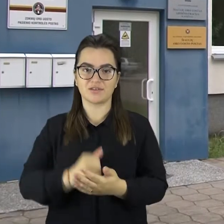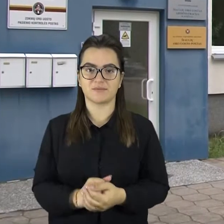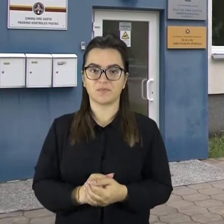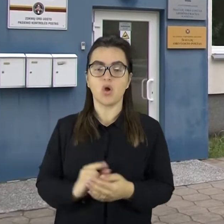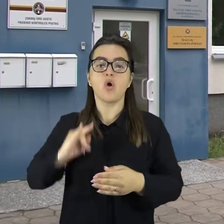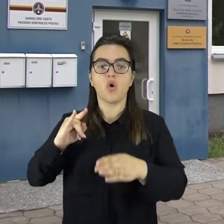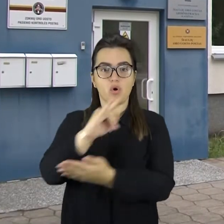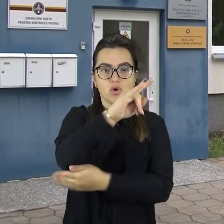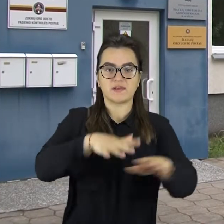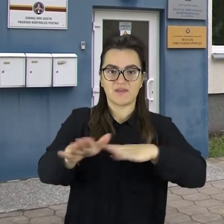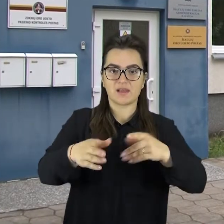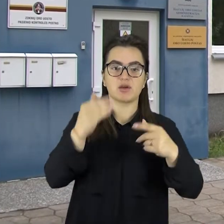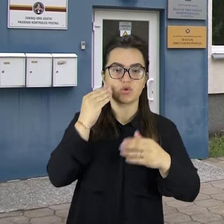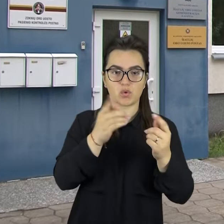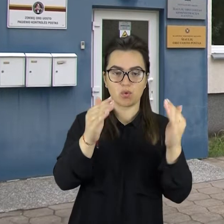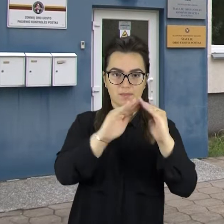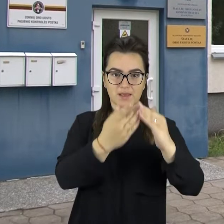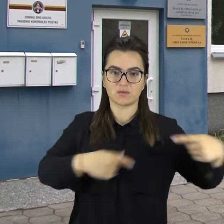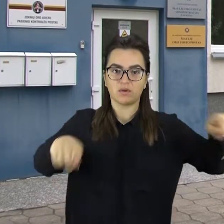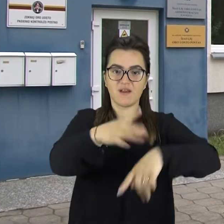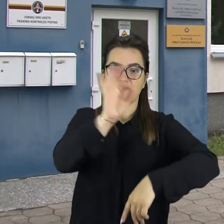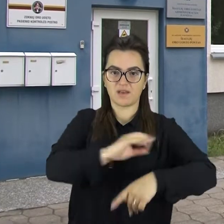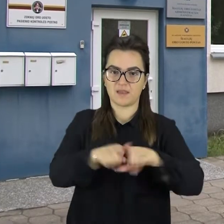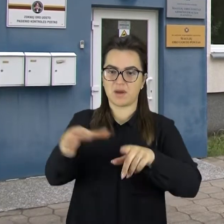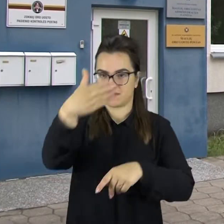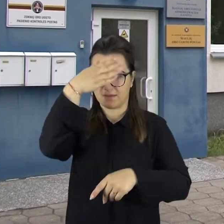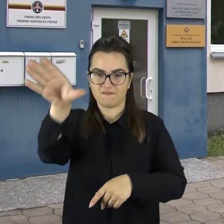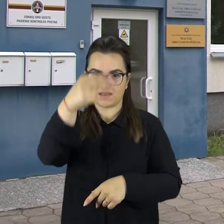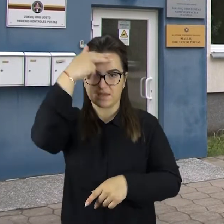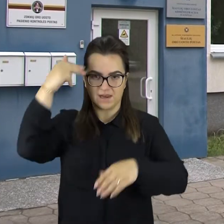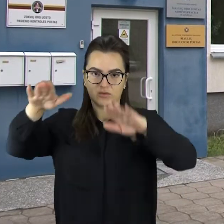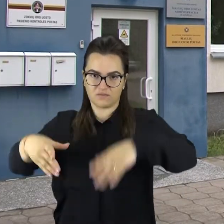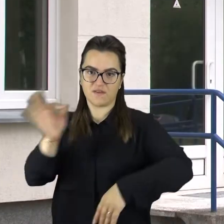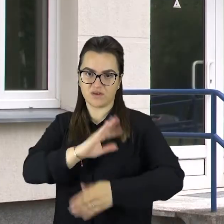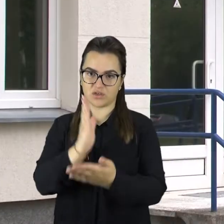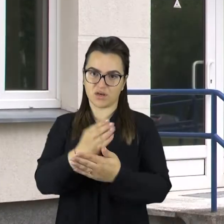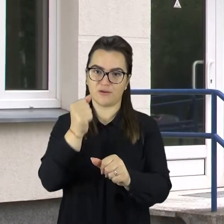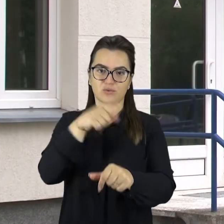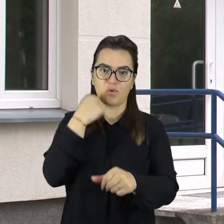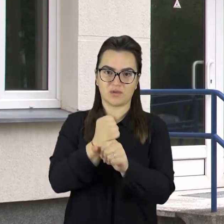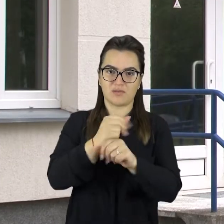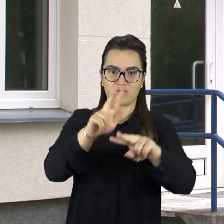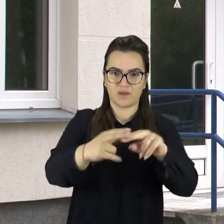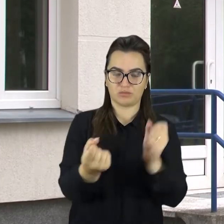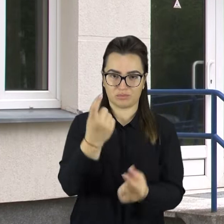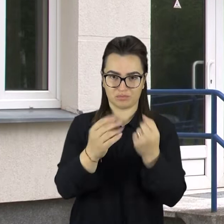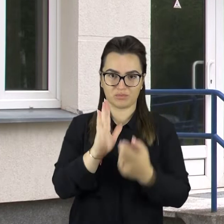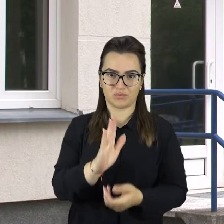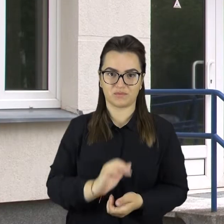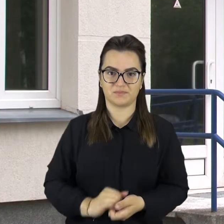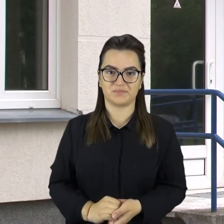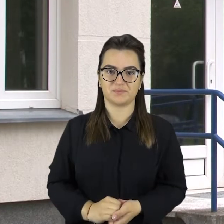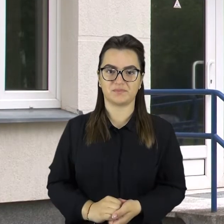Direktorės teigimo orovo stovėklai yra reikšminga ne tik Šiauliu regionui, bet visai Lietuvai dėl sukuriamo BVP, darbo vietų ir